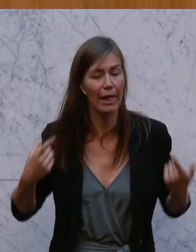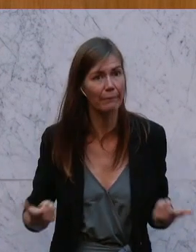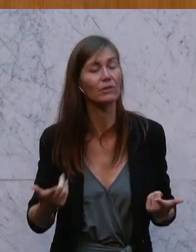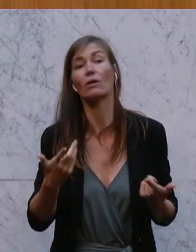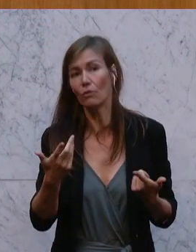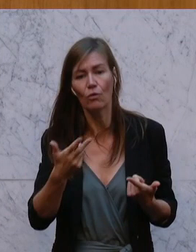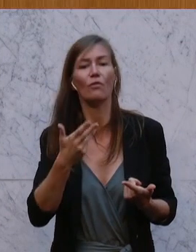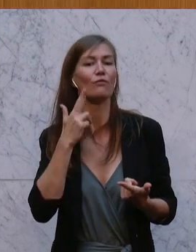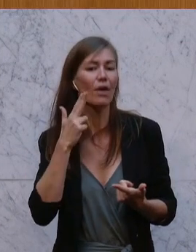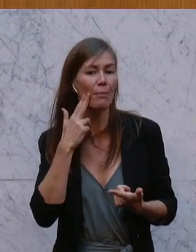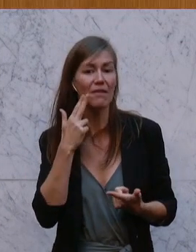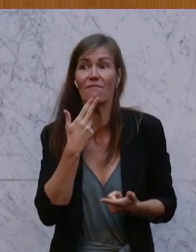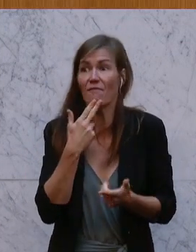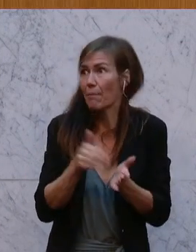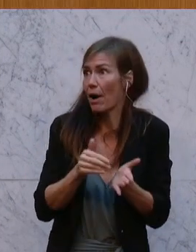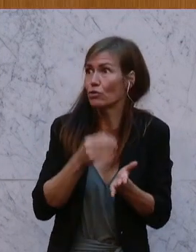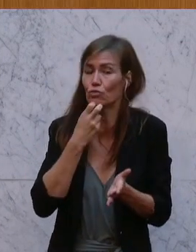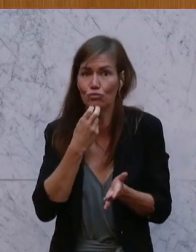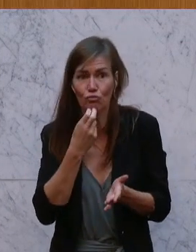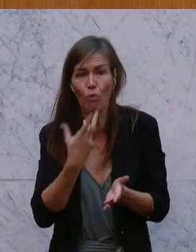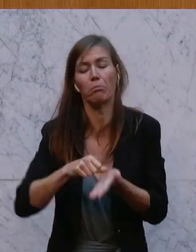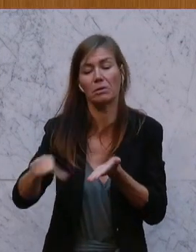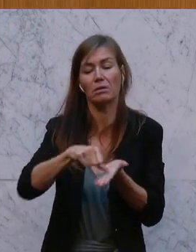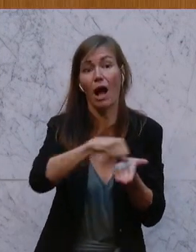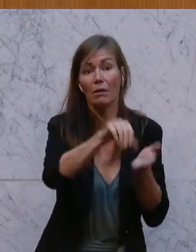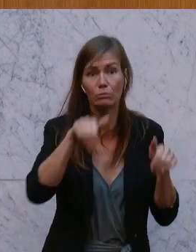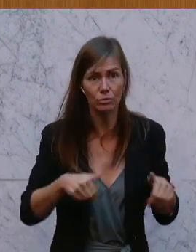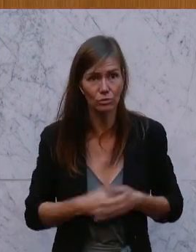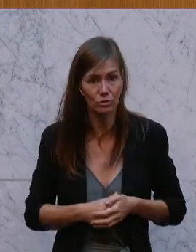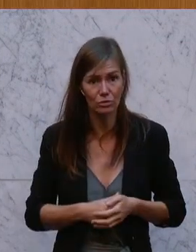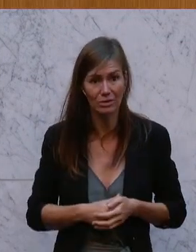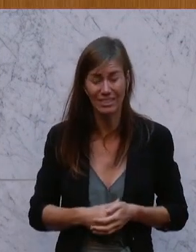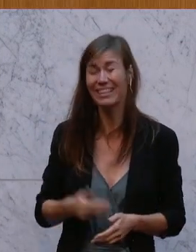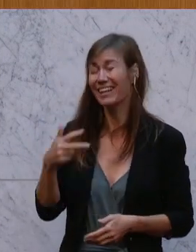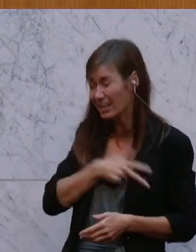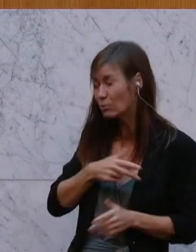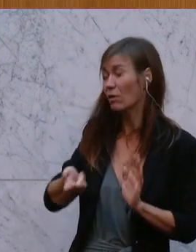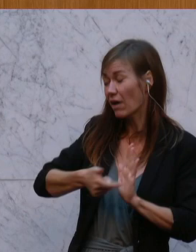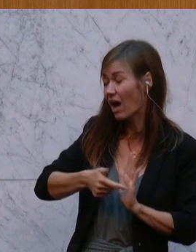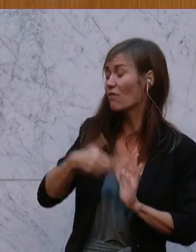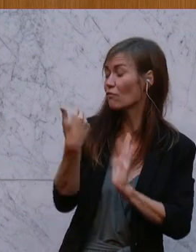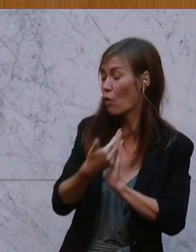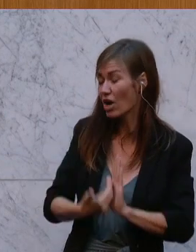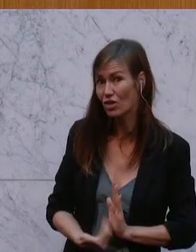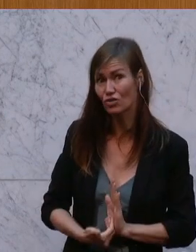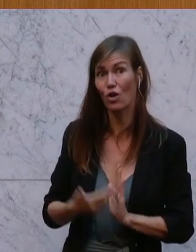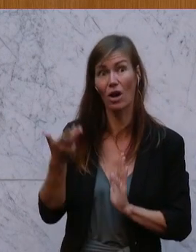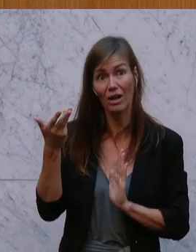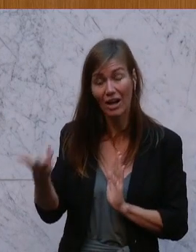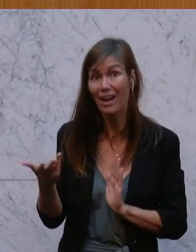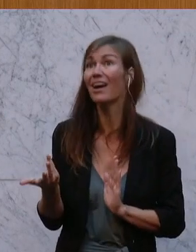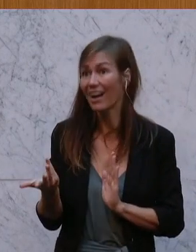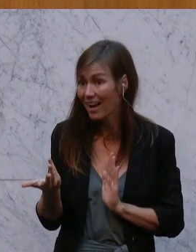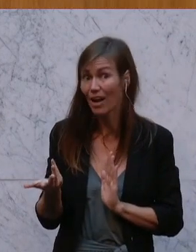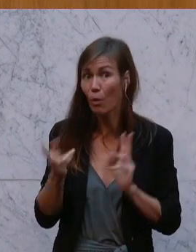Rechnung bezahlt, obwohl es einen Vorschlag gab, dass die Strompreise in Österreich gesunken wären. Danke für gar nichts,